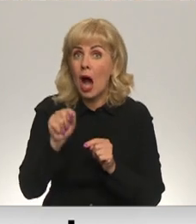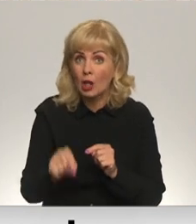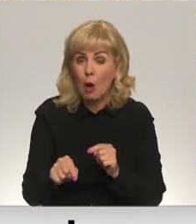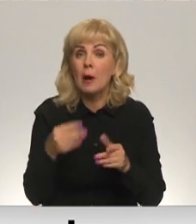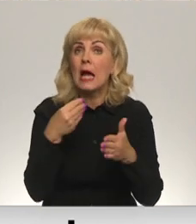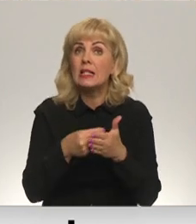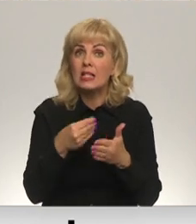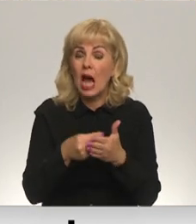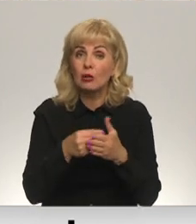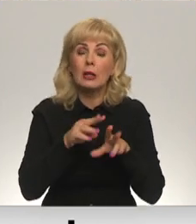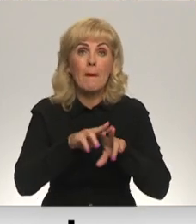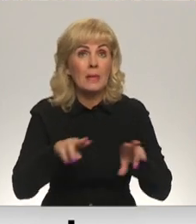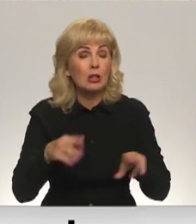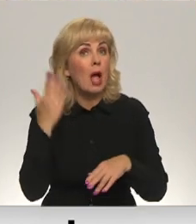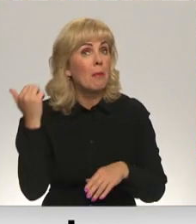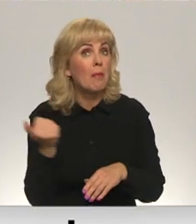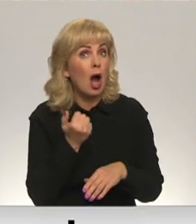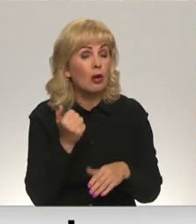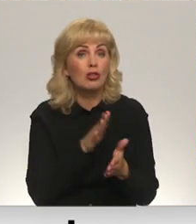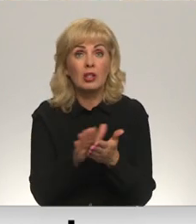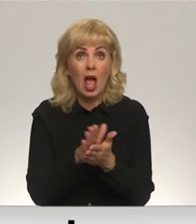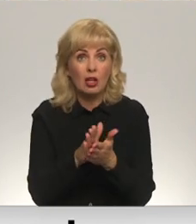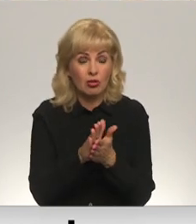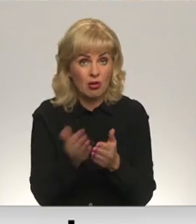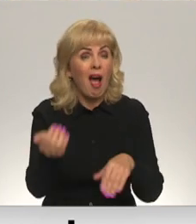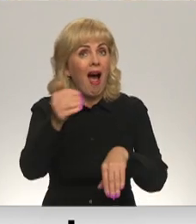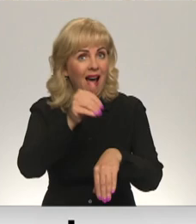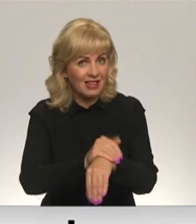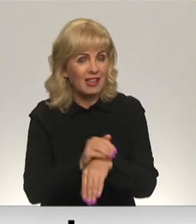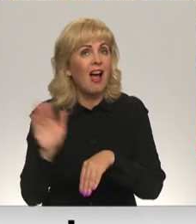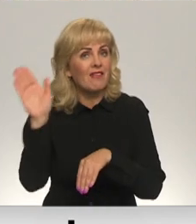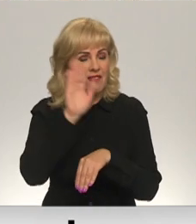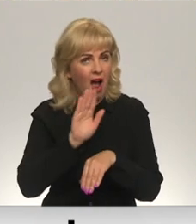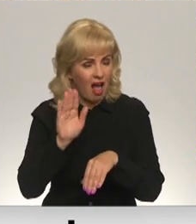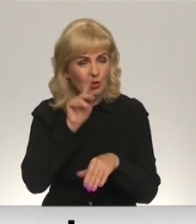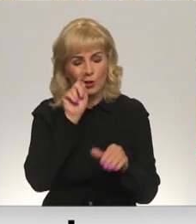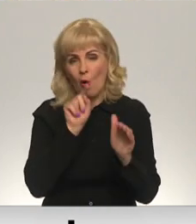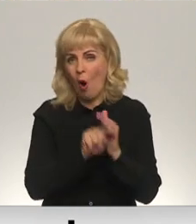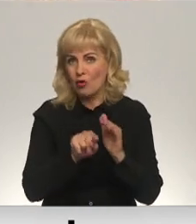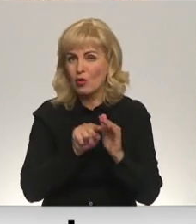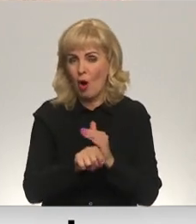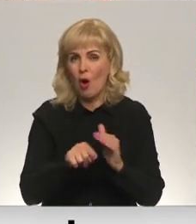izvērtējot ministriju, pagājušā gada tēriņus atklājusi valsts kontroli. Stāsta ģirds Zvirbulis.